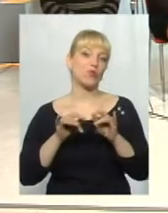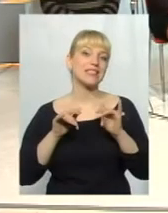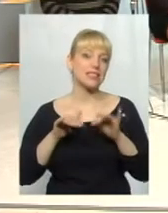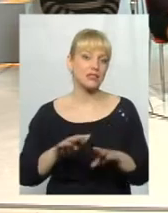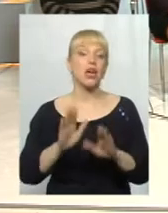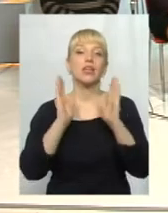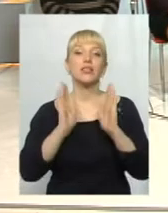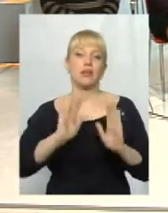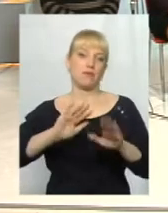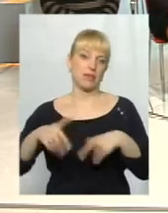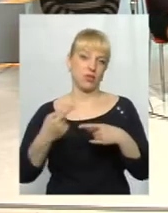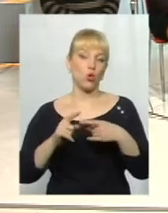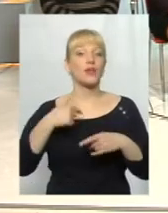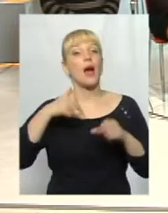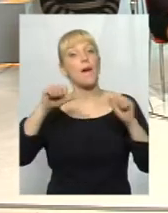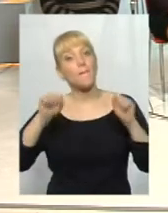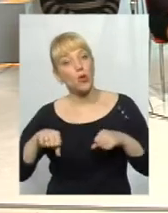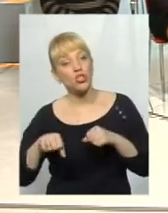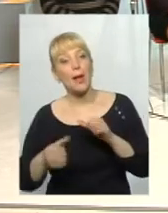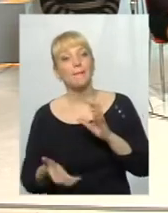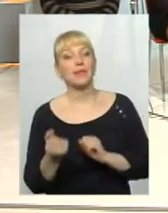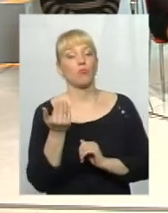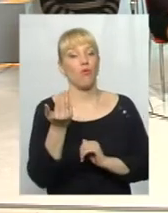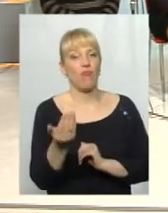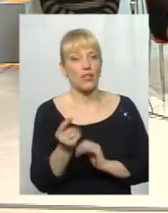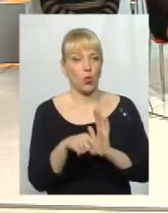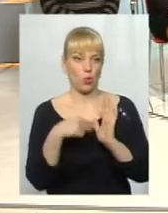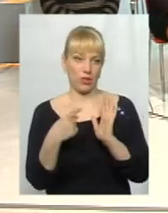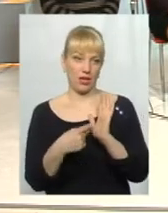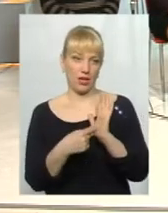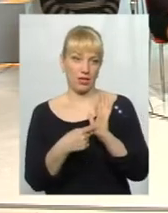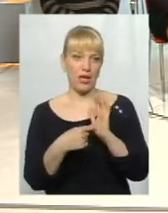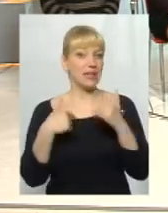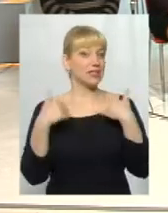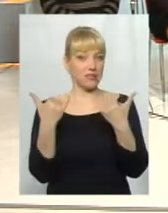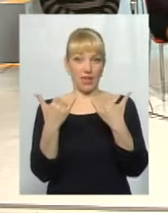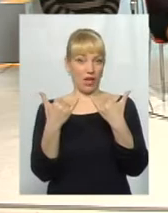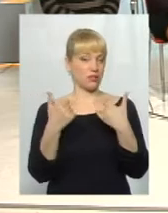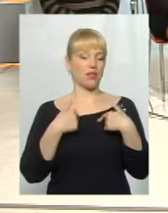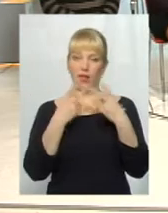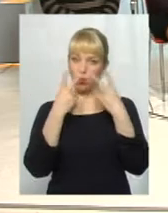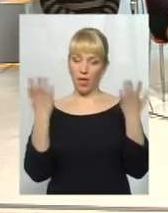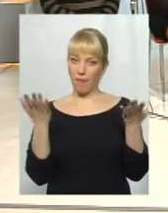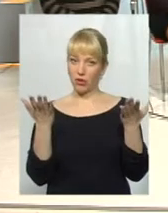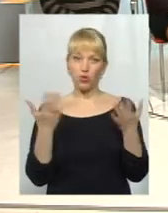тільки після того я, може, підтримую вас у питанні політичного прислідку. Зараз я його не бачу